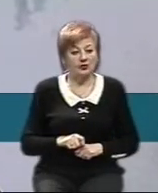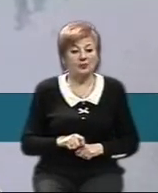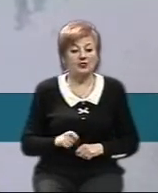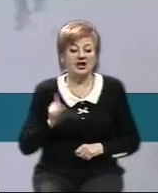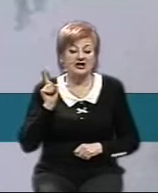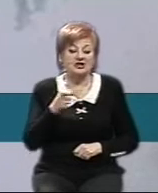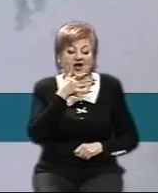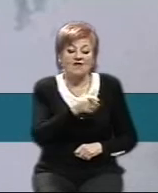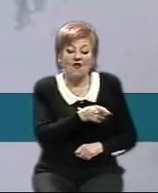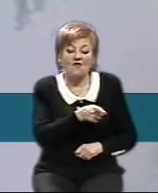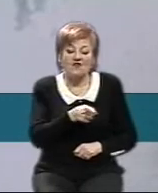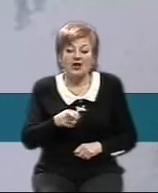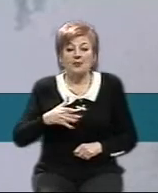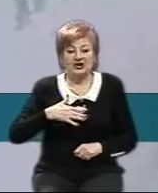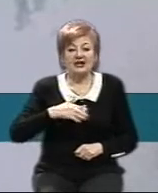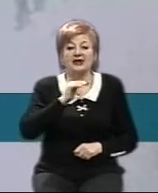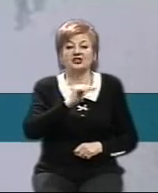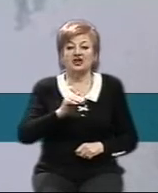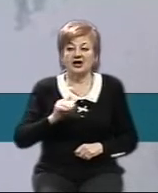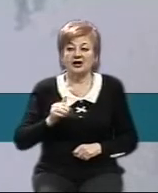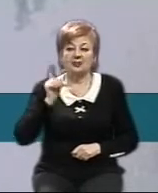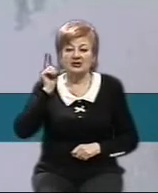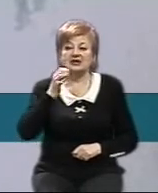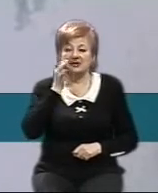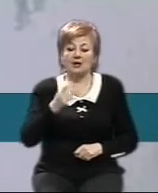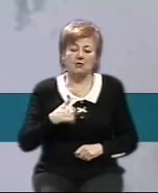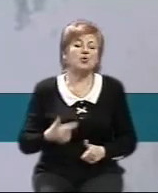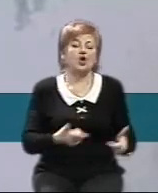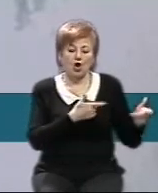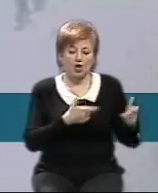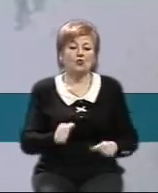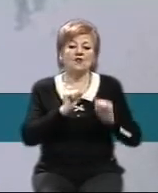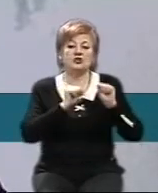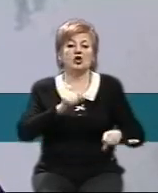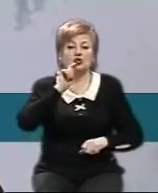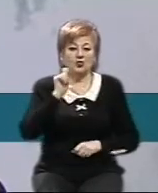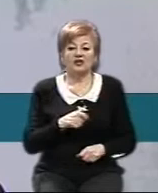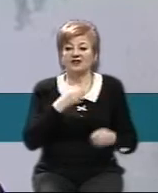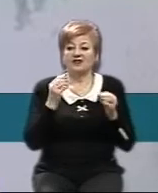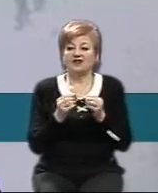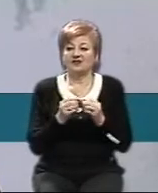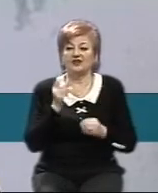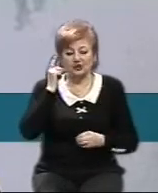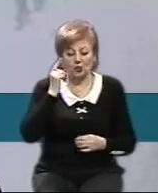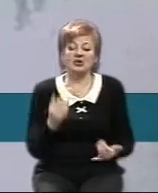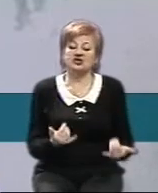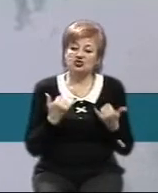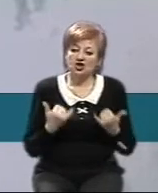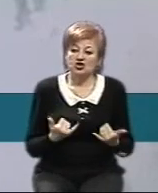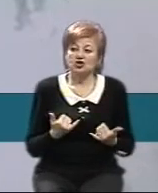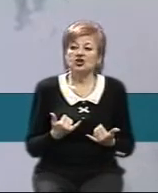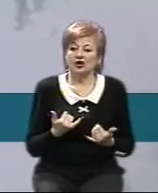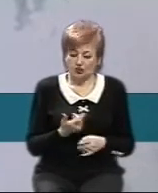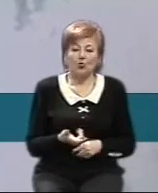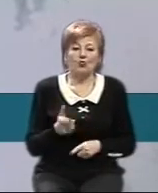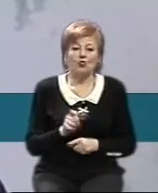часу, коли наші хлопці тоді сказали, що вони готові захищати Україну, те ж саме вони думають і на сьогоднішній день. Ну, переважна